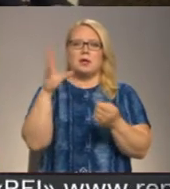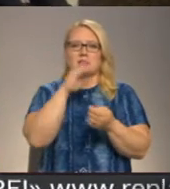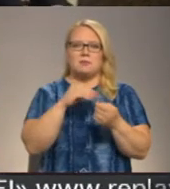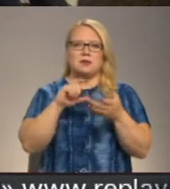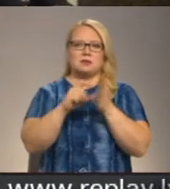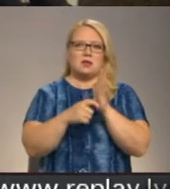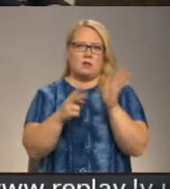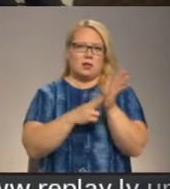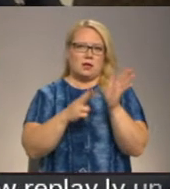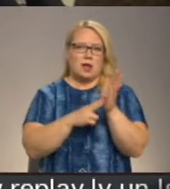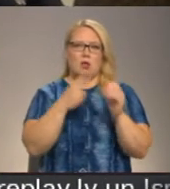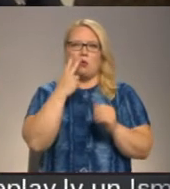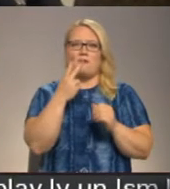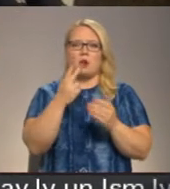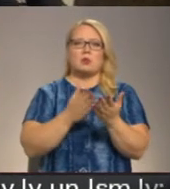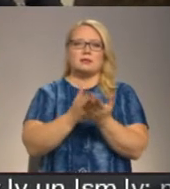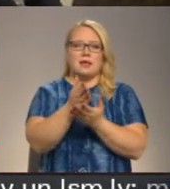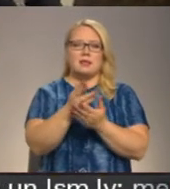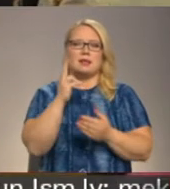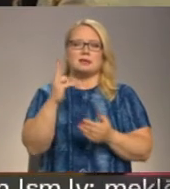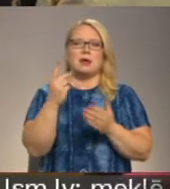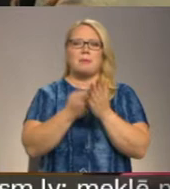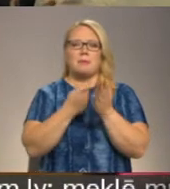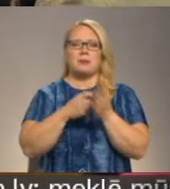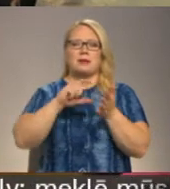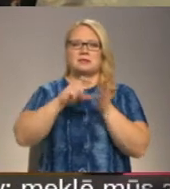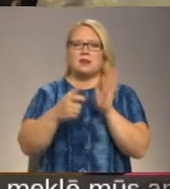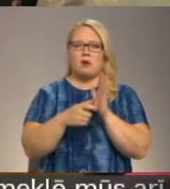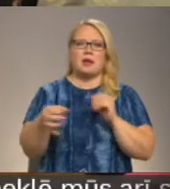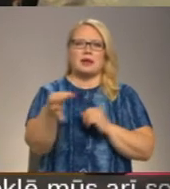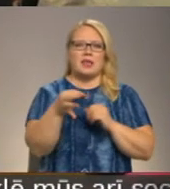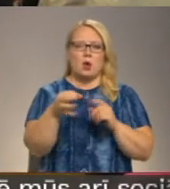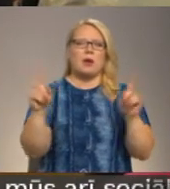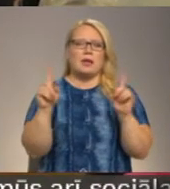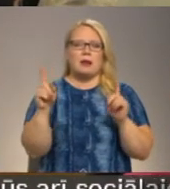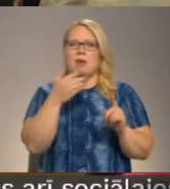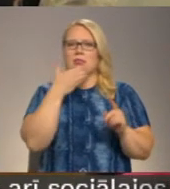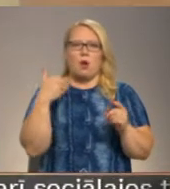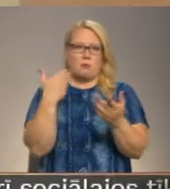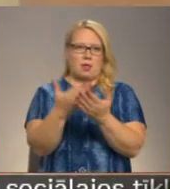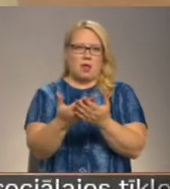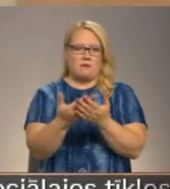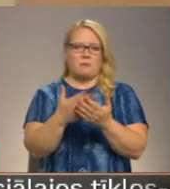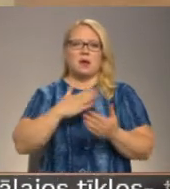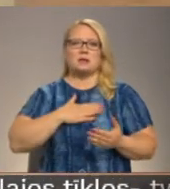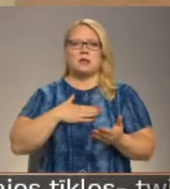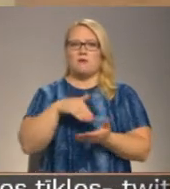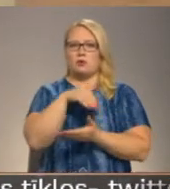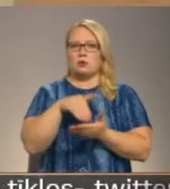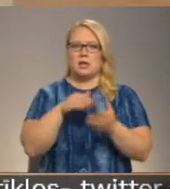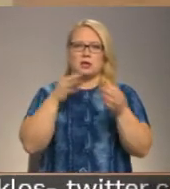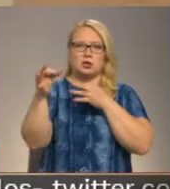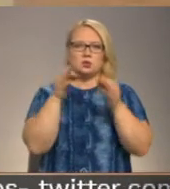īrēt. Novērotās tendences liecina, ka pieprasījums pēc dzīvokļiem reģionos ir, bet nav piedāvājuma. Ar savu nostāju